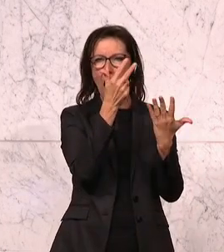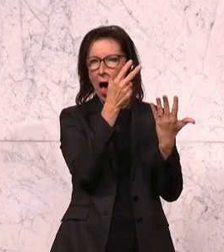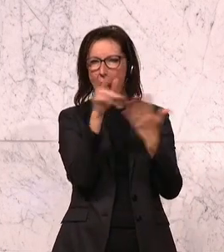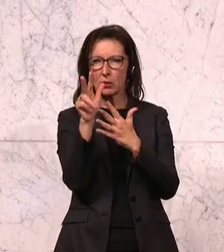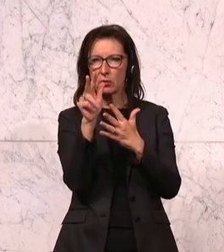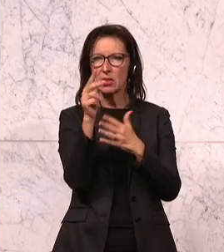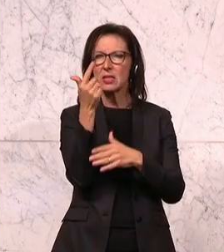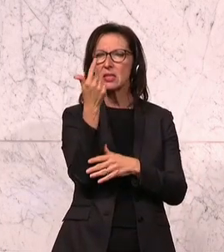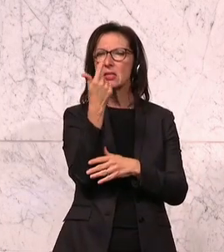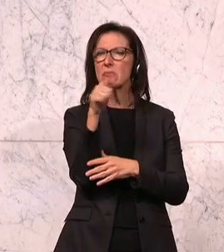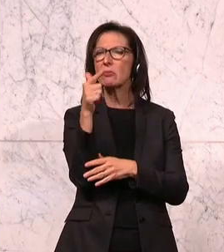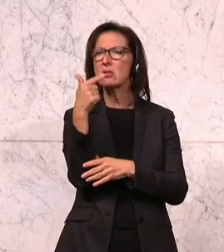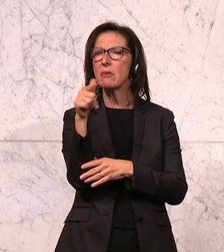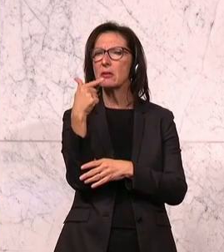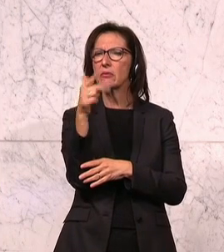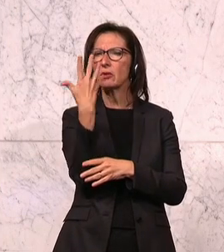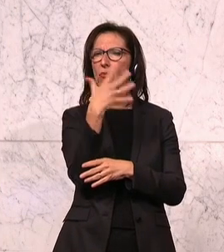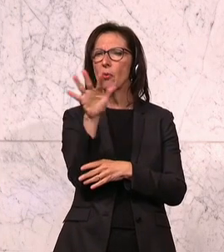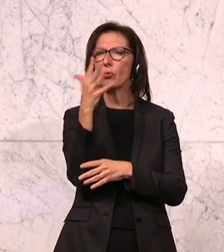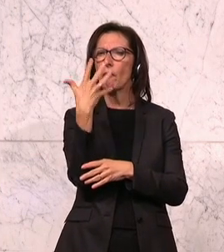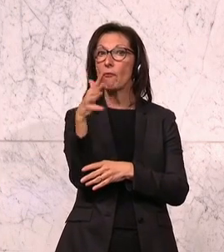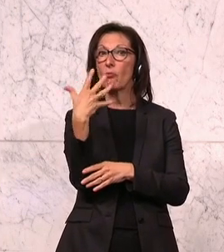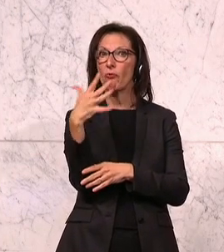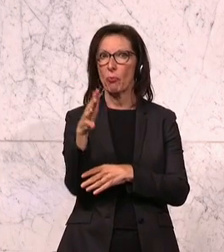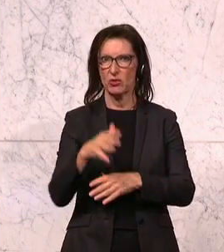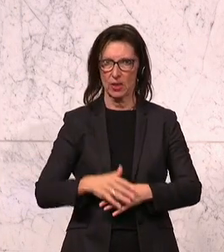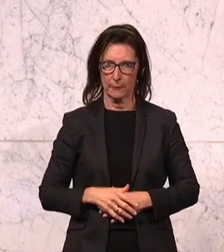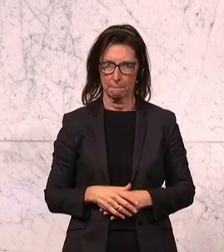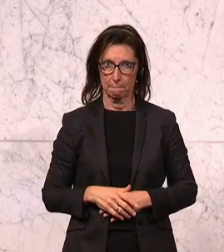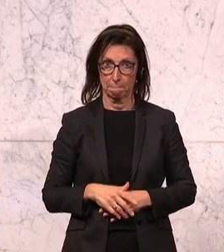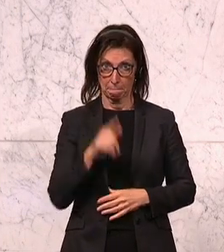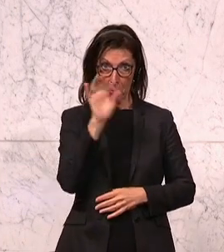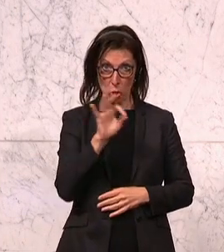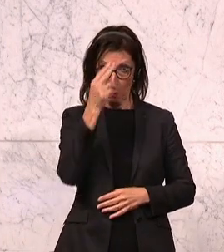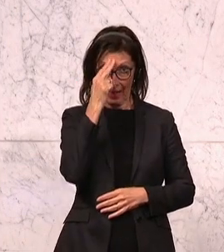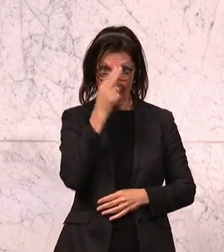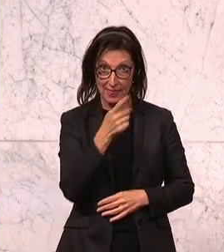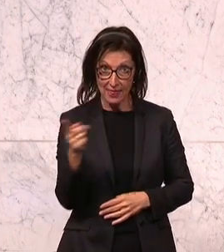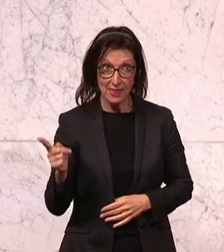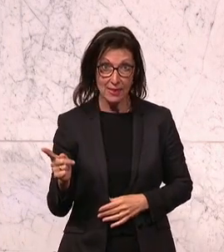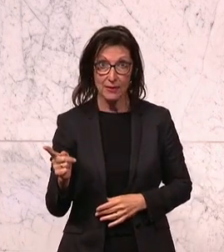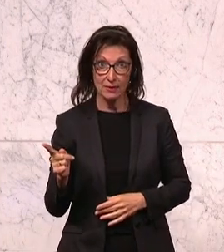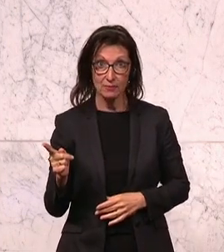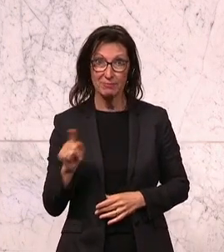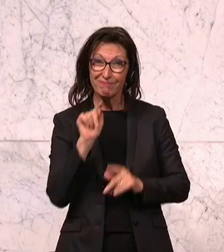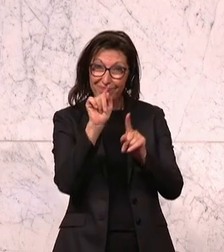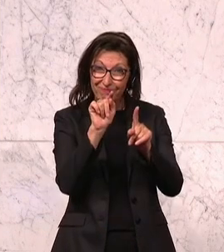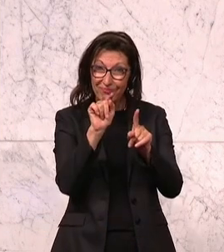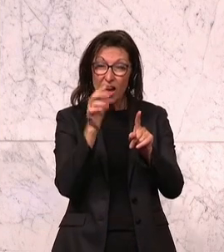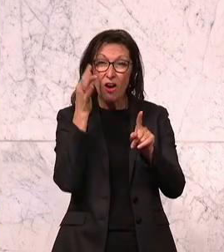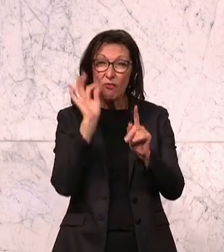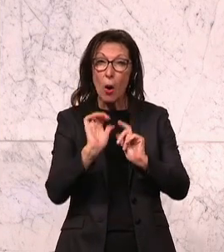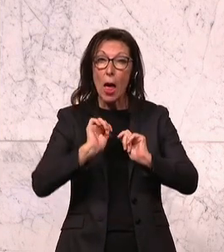0800 222 555. Kennen Sie diese Nummer? Das ist die Nummer der Frauen